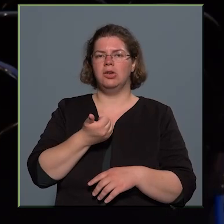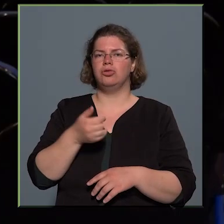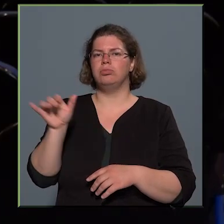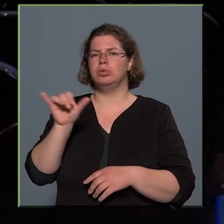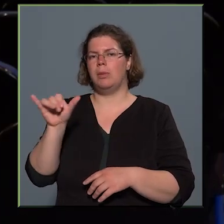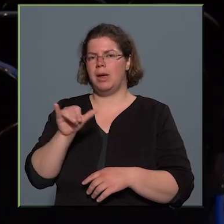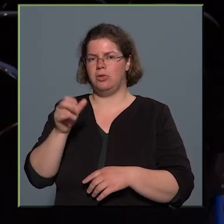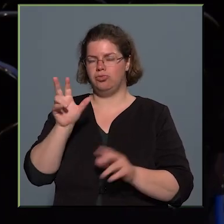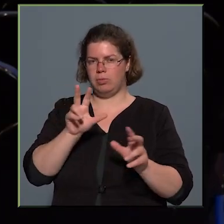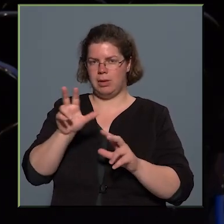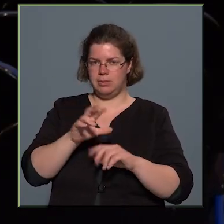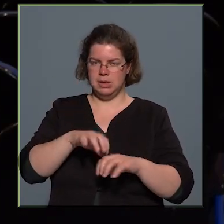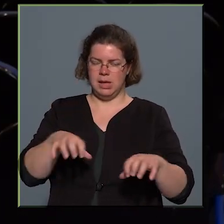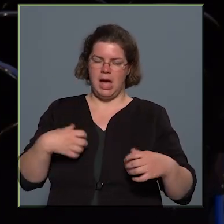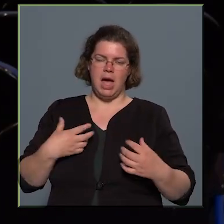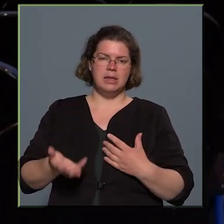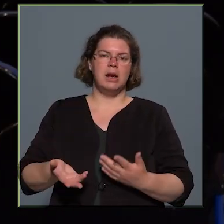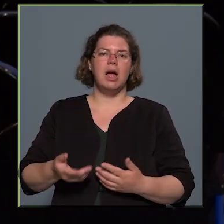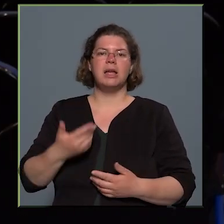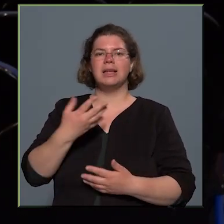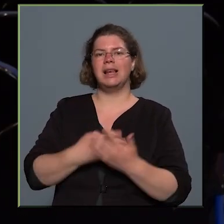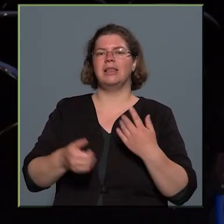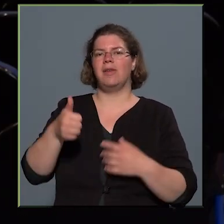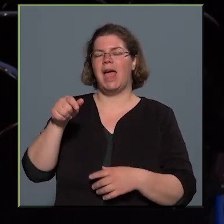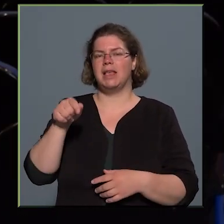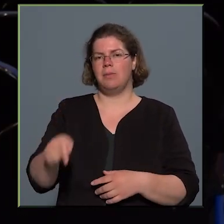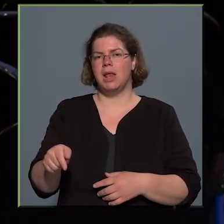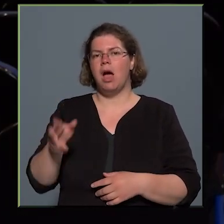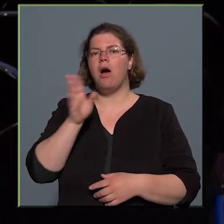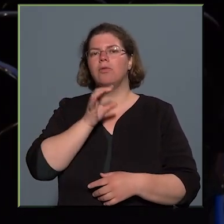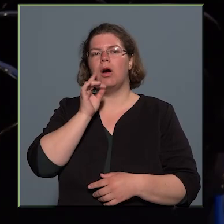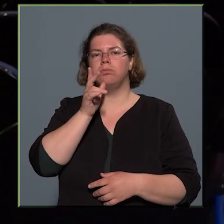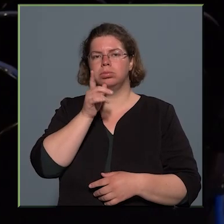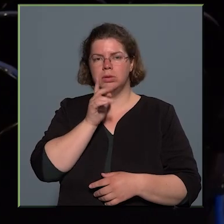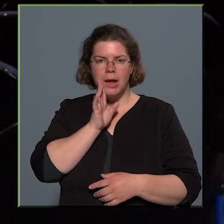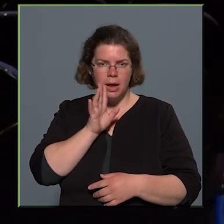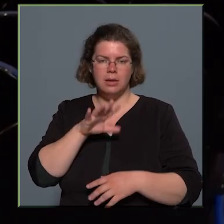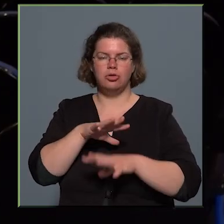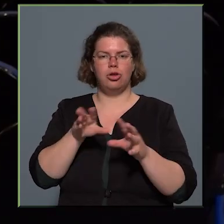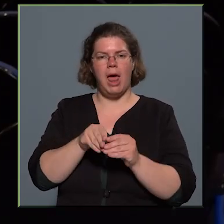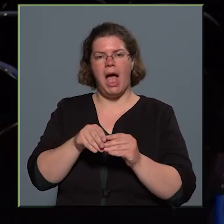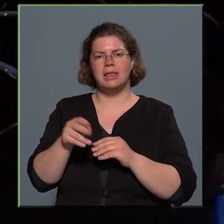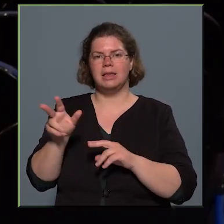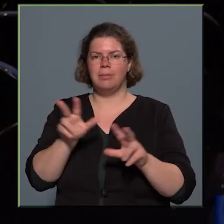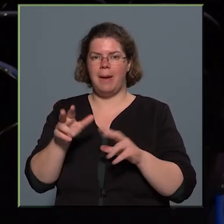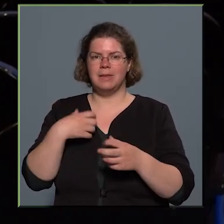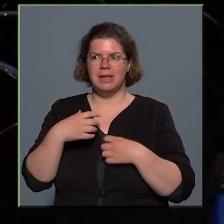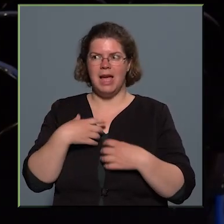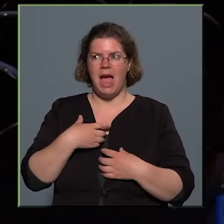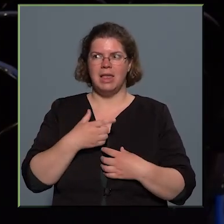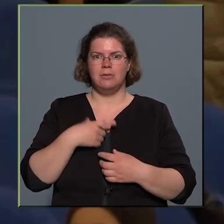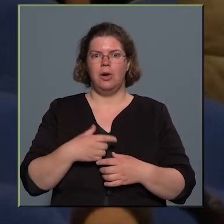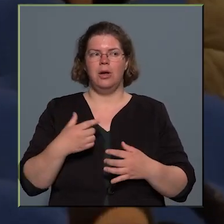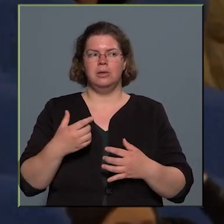91-ben alakítottam én meg a Fabula bábszínházat, ez egy családi magán bábszínház volt, és azóta, hát ha jól számolom, az most már